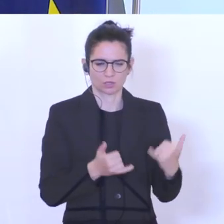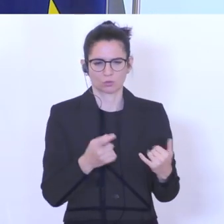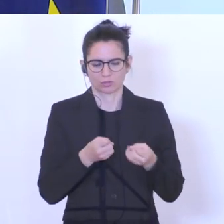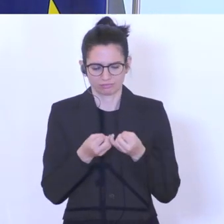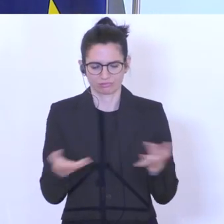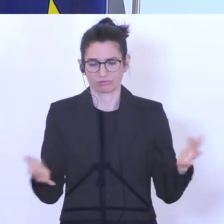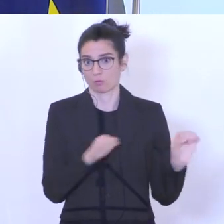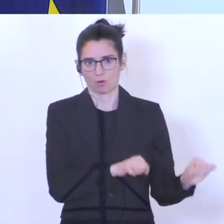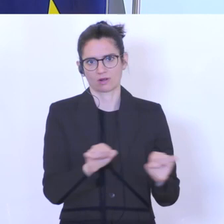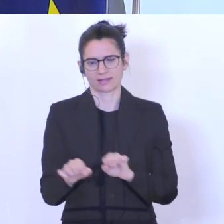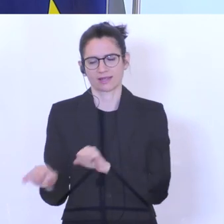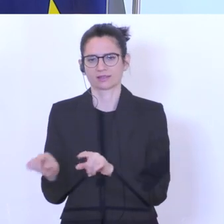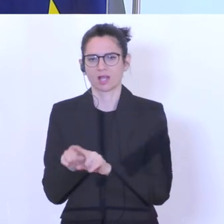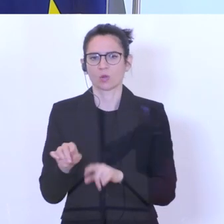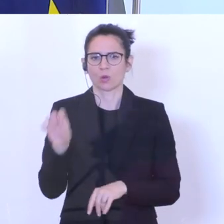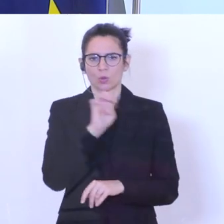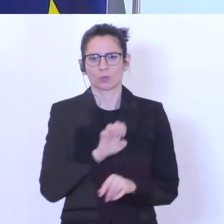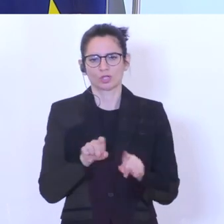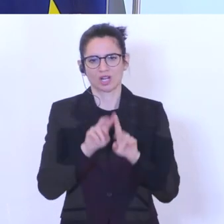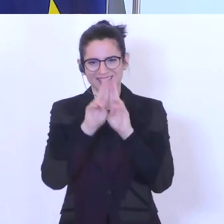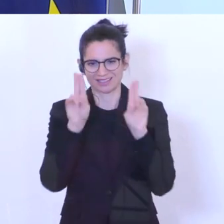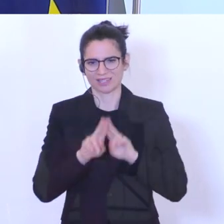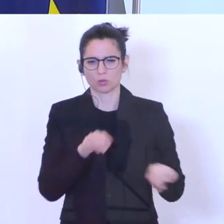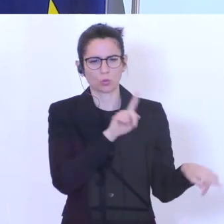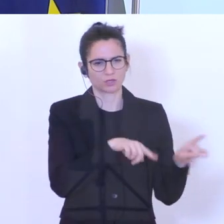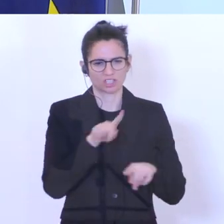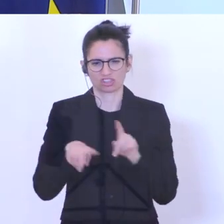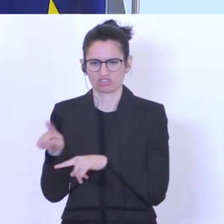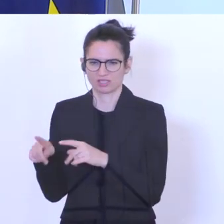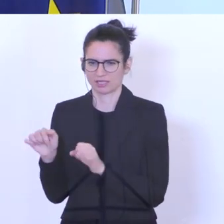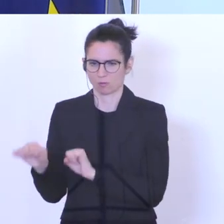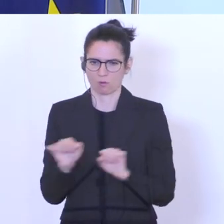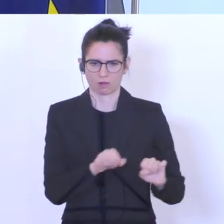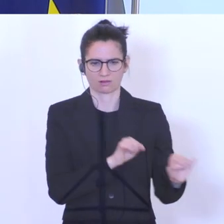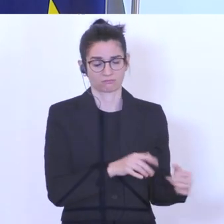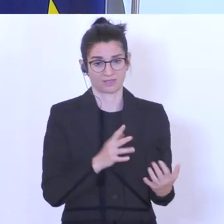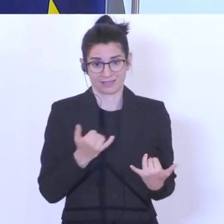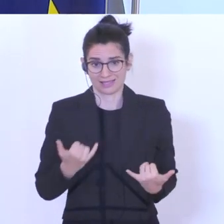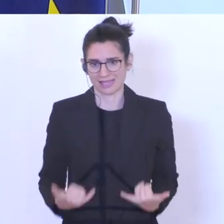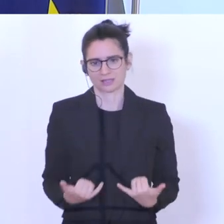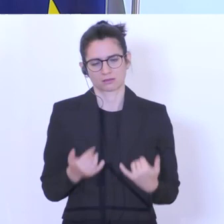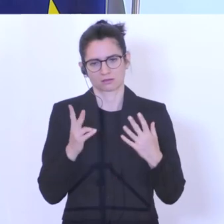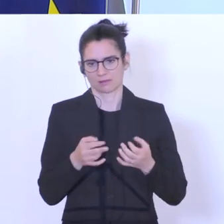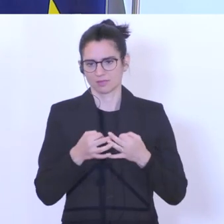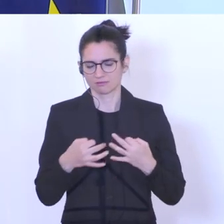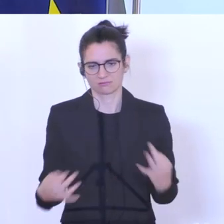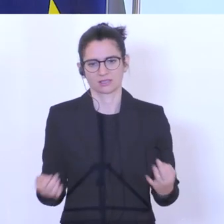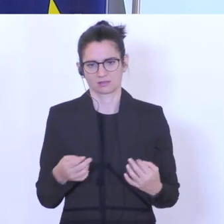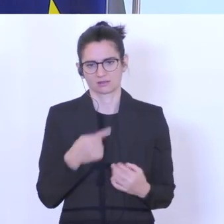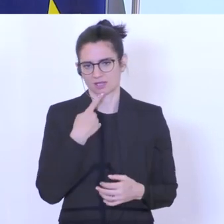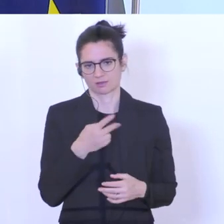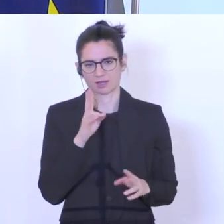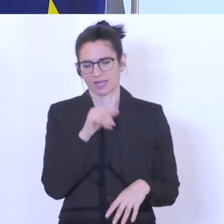sozusagen, aber auch europäisch und international unterschiedliche Szenarien. Hier ist es für früh zu sagen, es dauert x, y